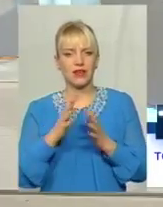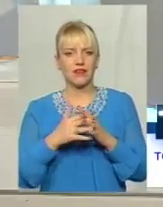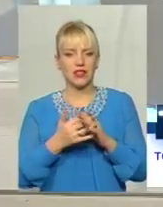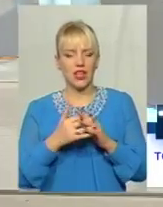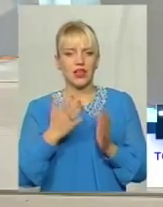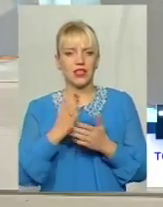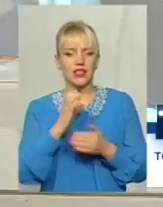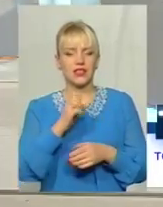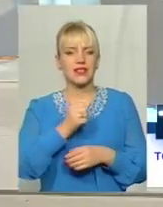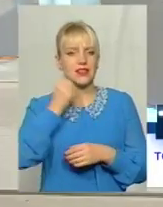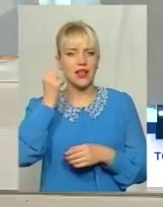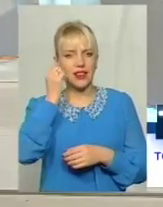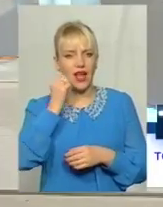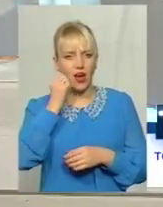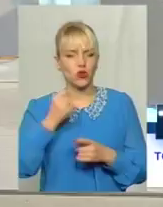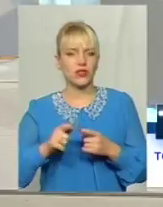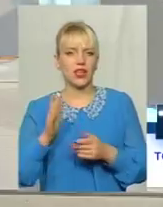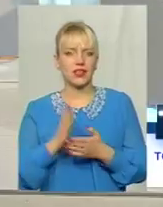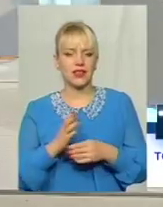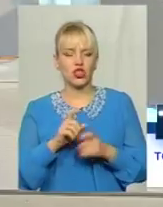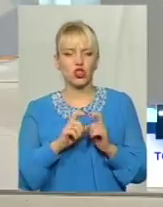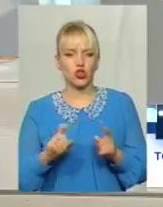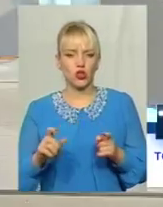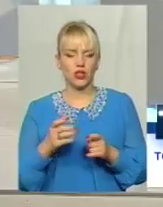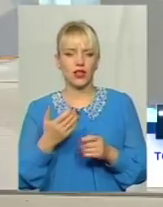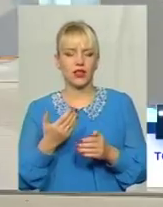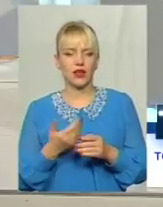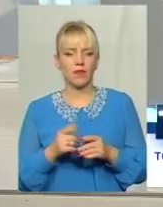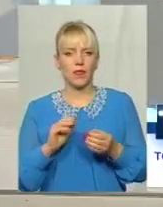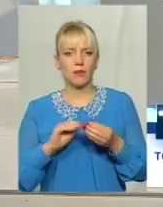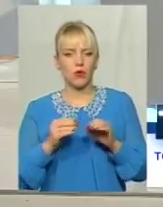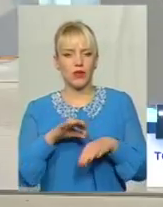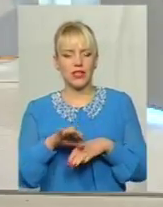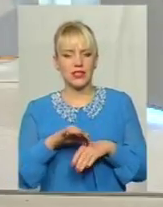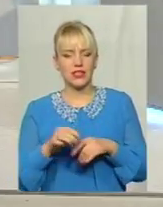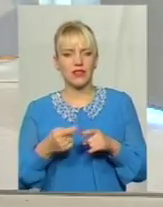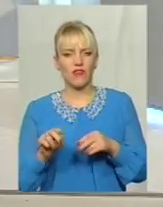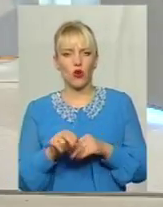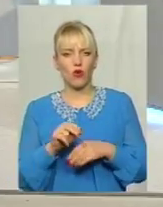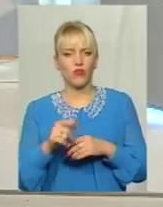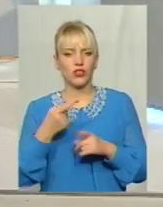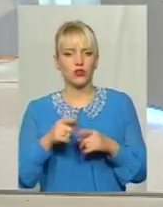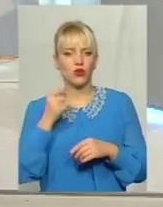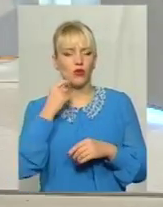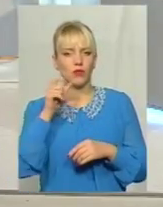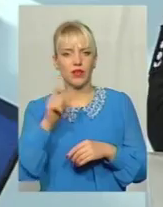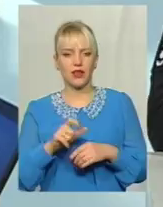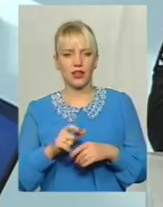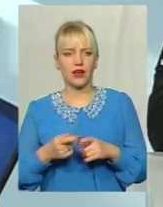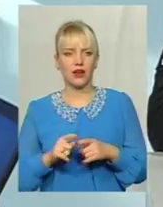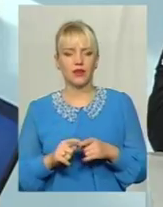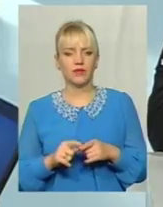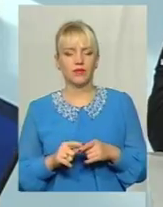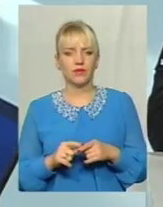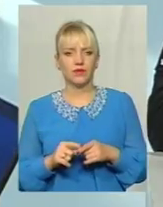громадські організації, школи Пов'ємо суспільство, верхов, а це цього все яка Не продавати свої горілки, ви